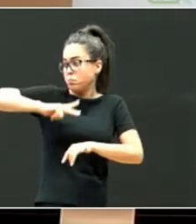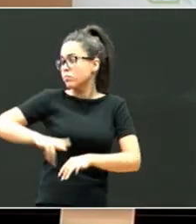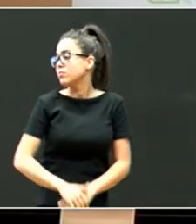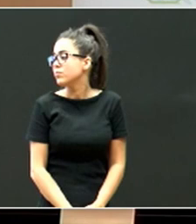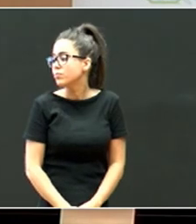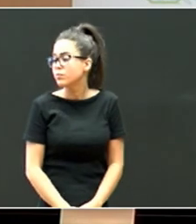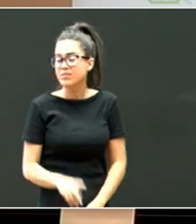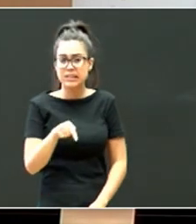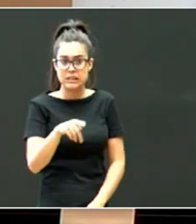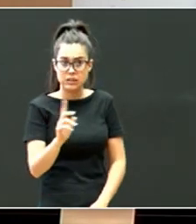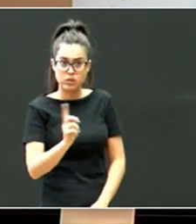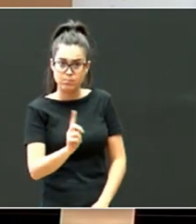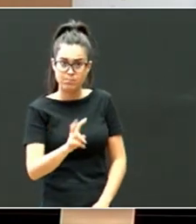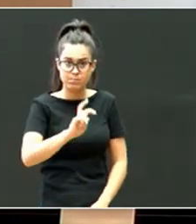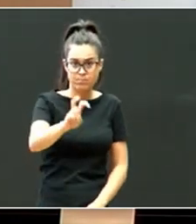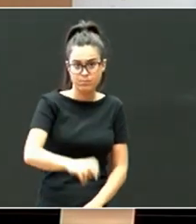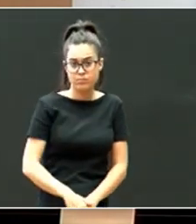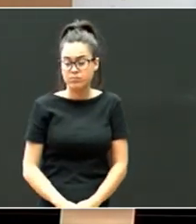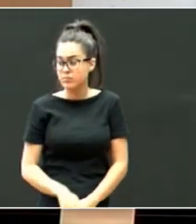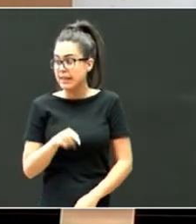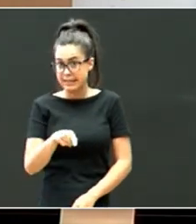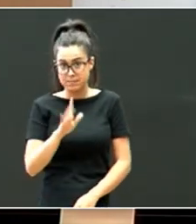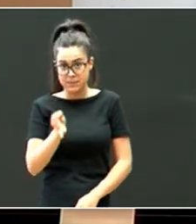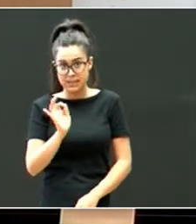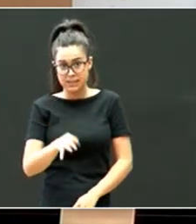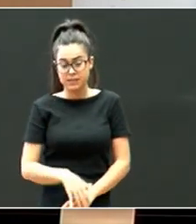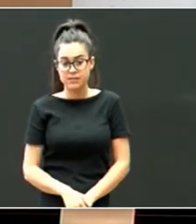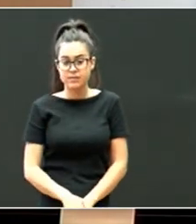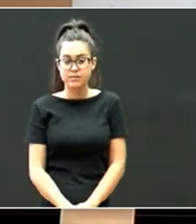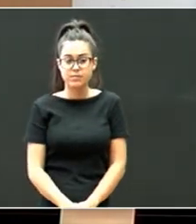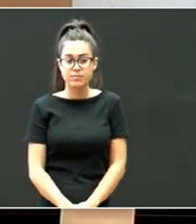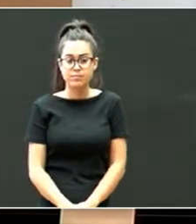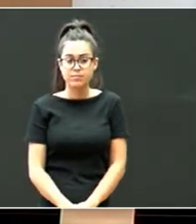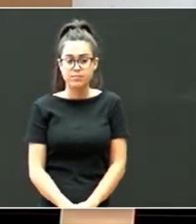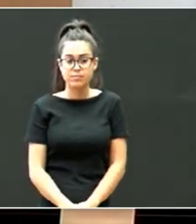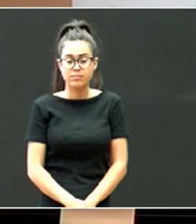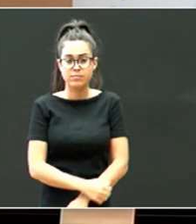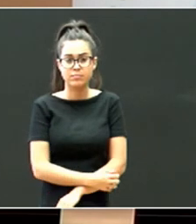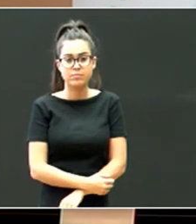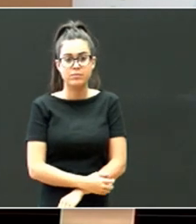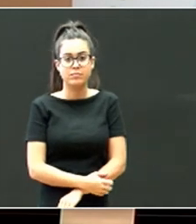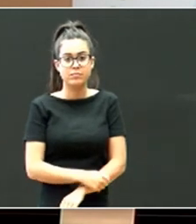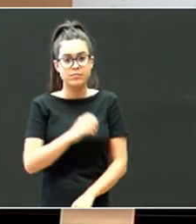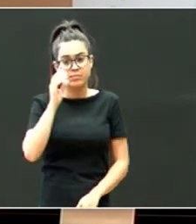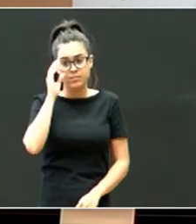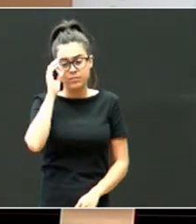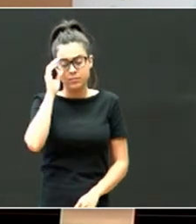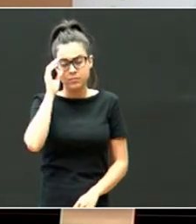au, ez bestea, hori da, da, nimen zaten dut, gero eta